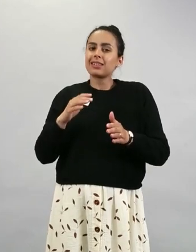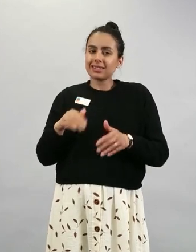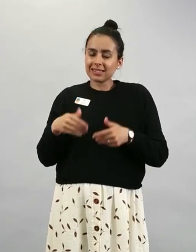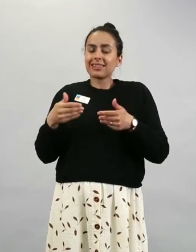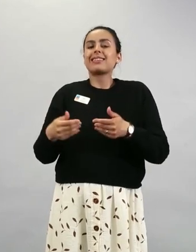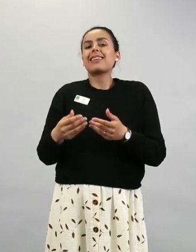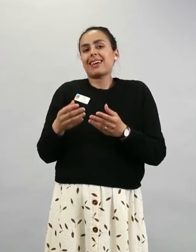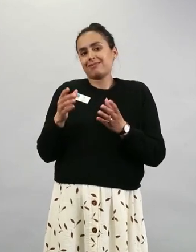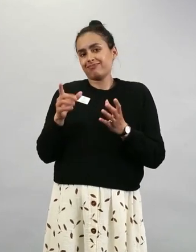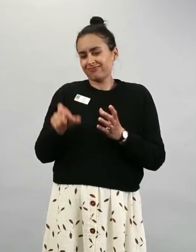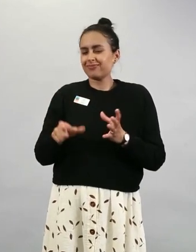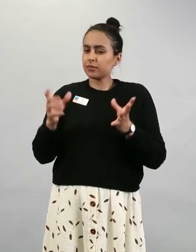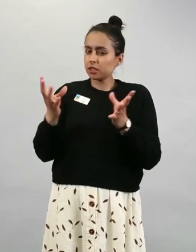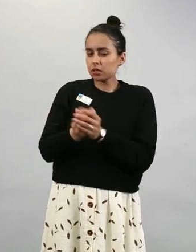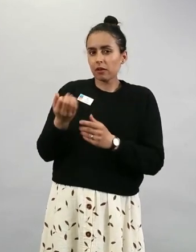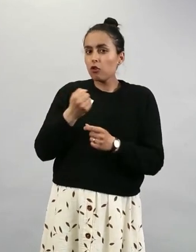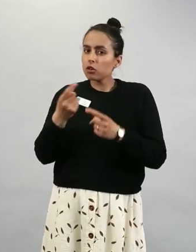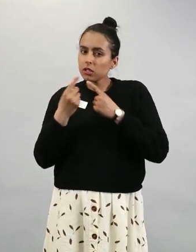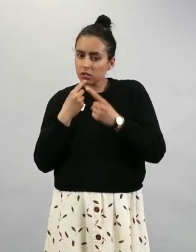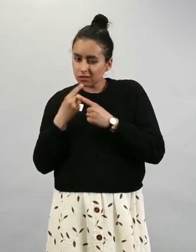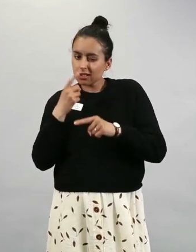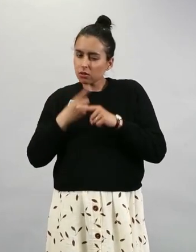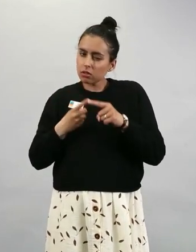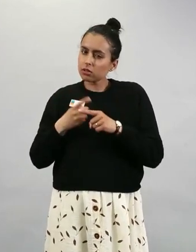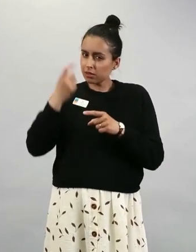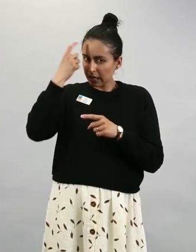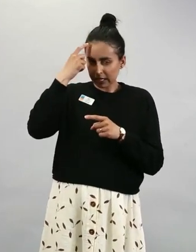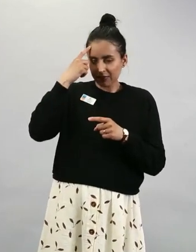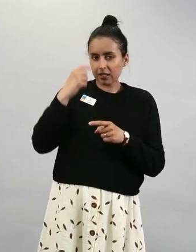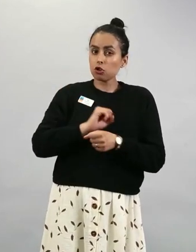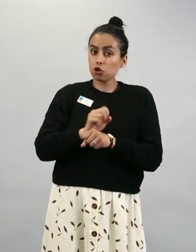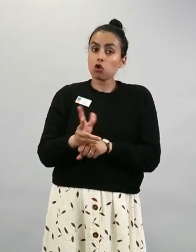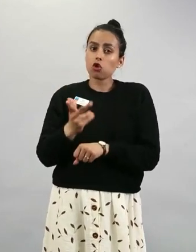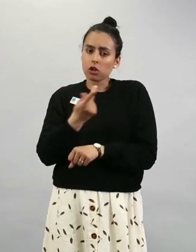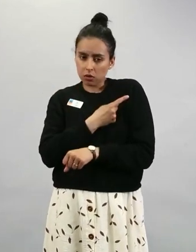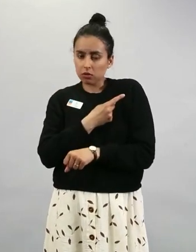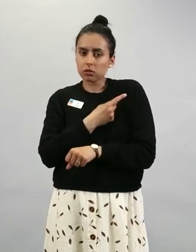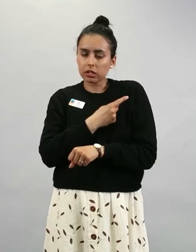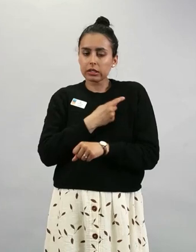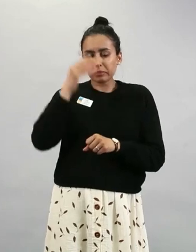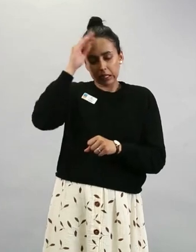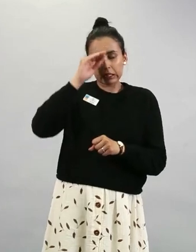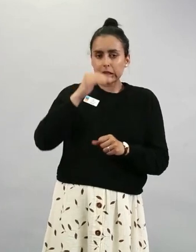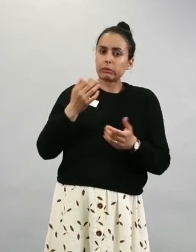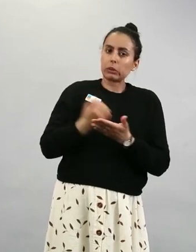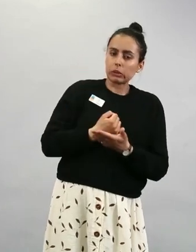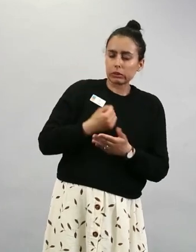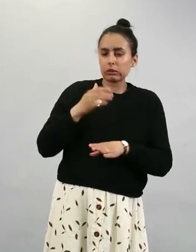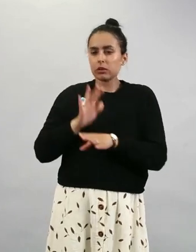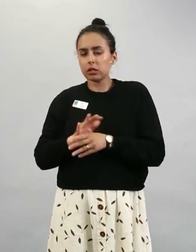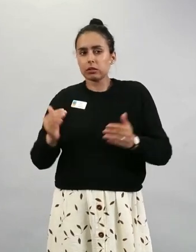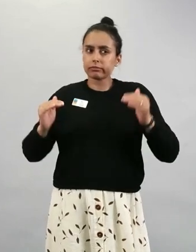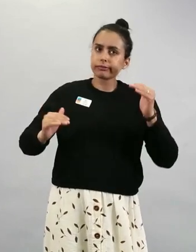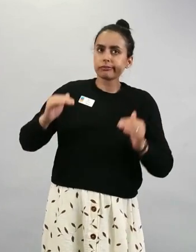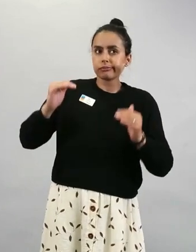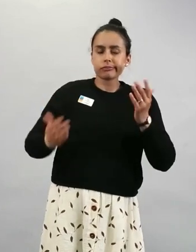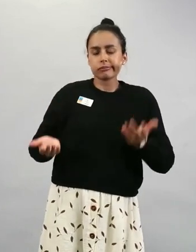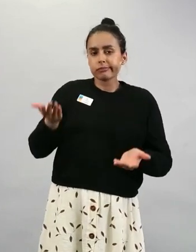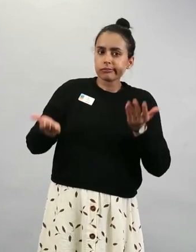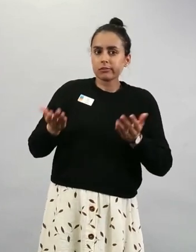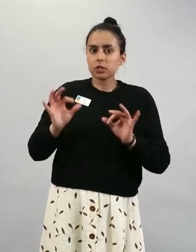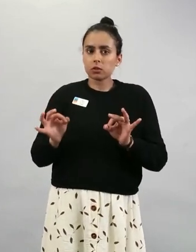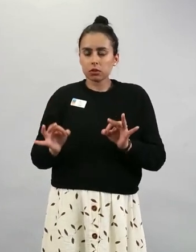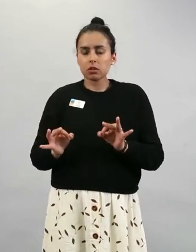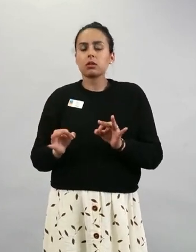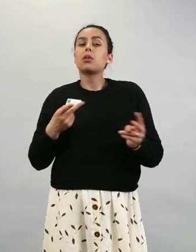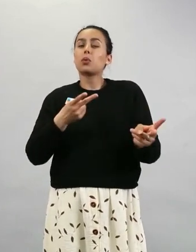voidaan keskustella siitä, että olisiko järkevää, että hän ottaa koronarokotteen, miettiä sitä hyötyhaittaa ja useimmiten tällaisessa tilanteessa